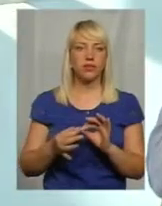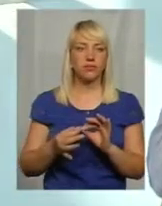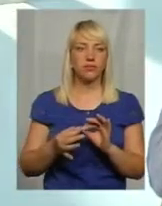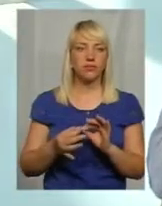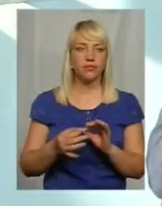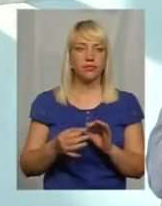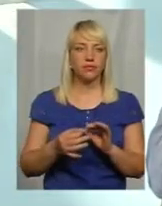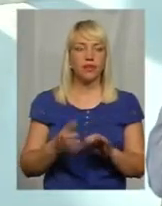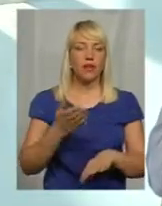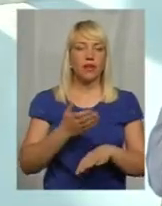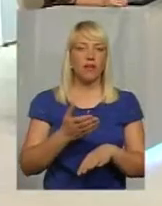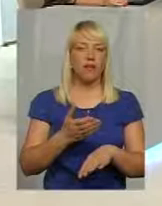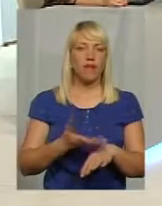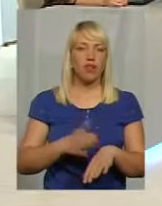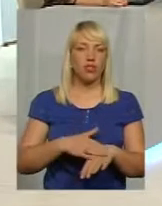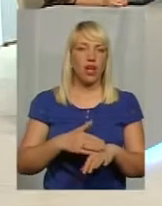перспективні? Це важка атлетика,